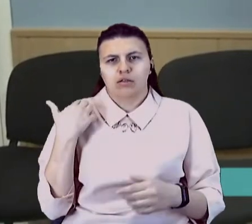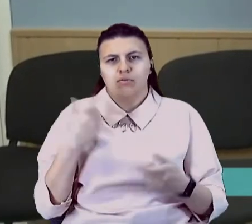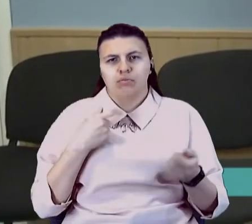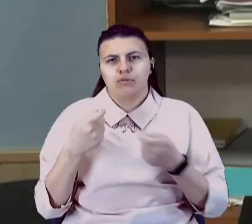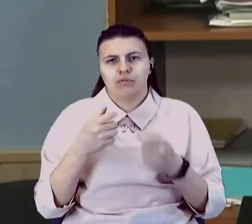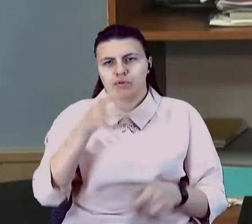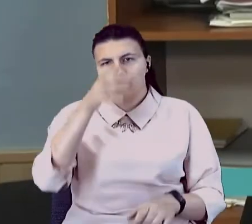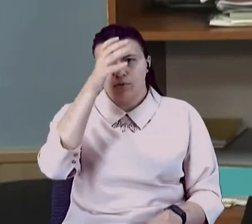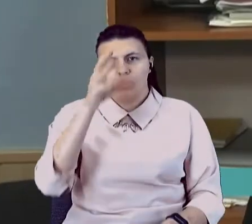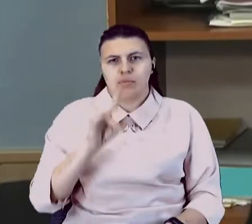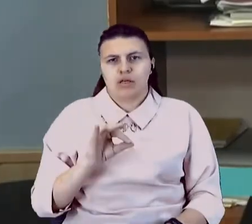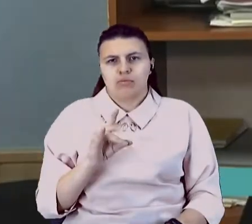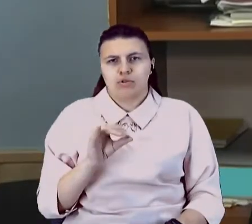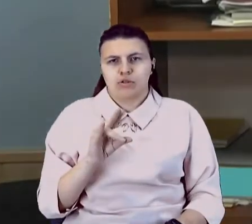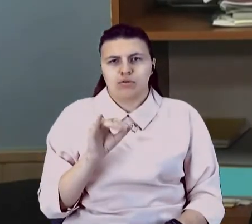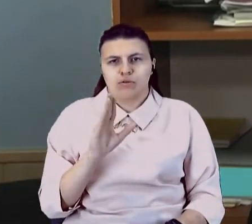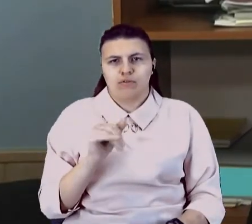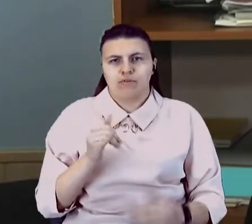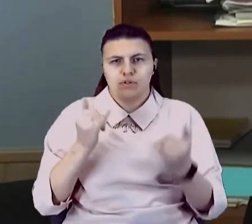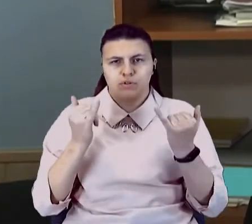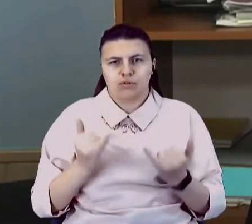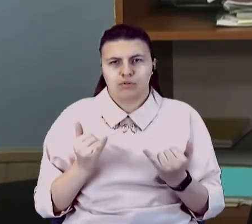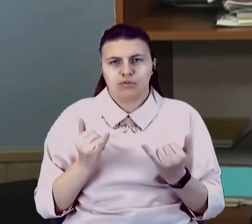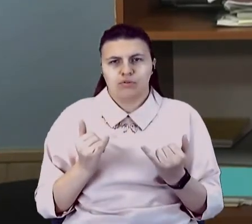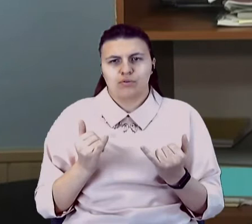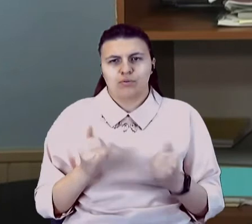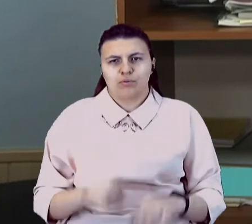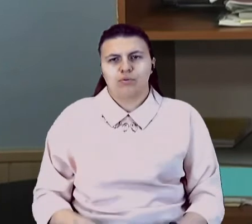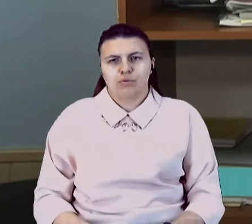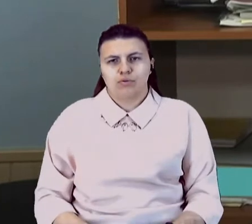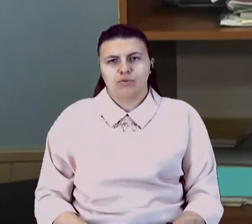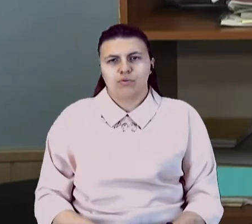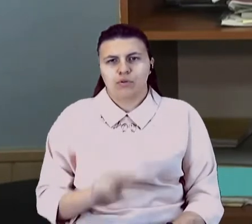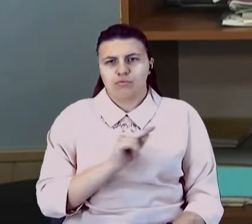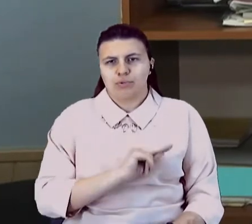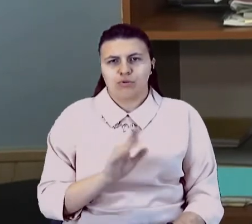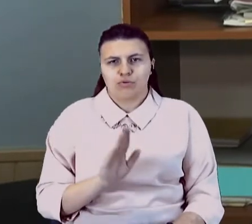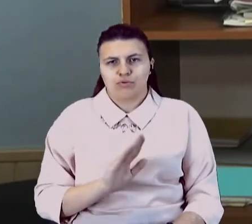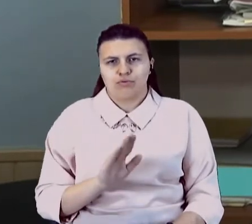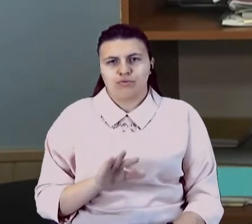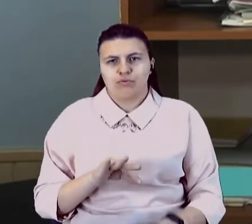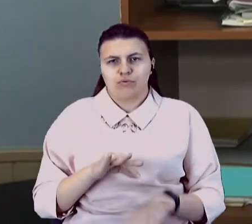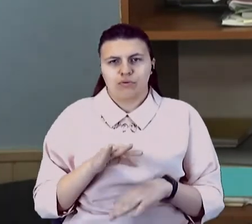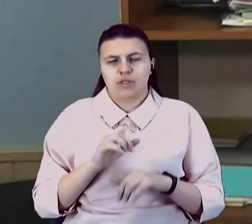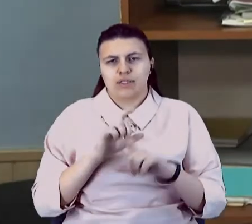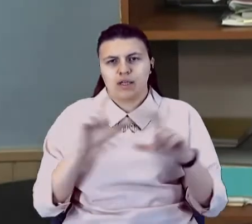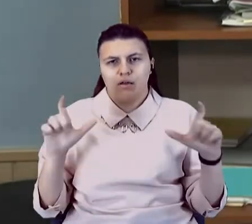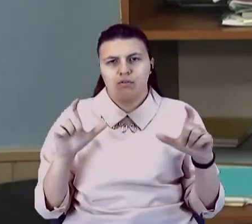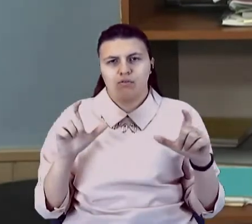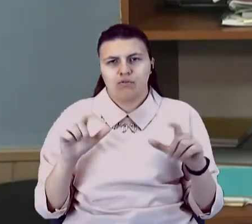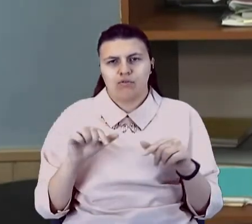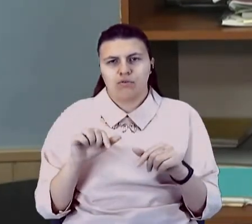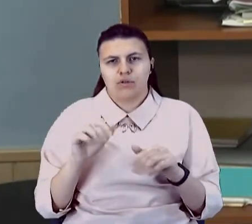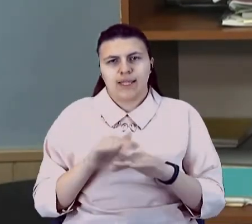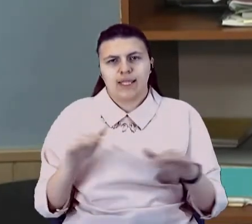Мозульова. Від сьогодні не працюватимуть заклади позашкільної освіти.